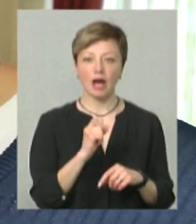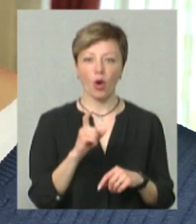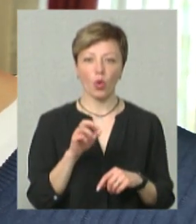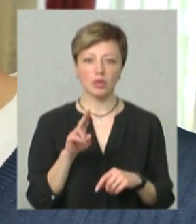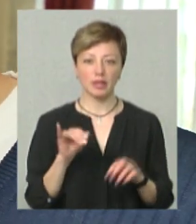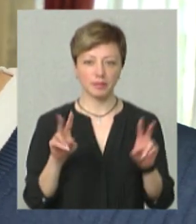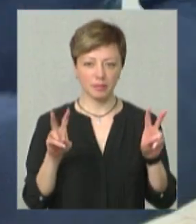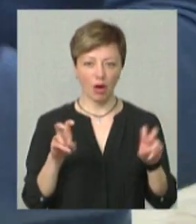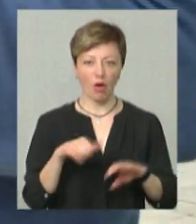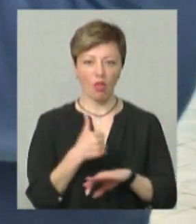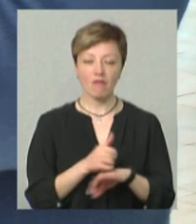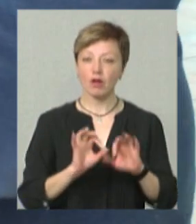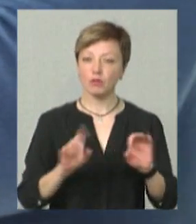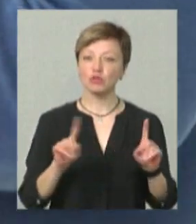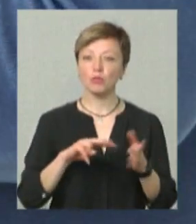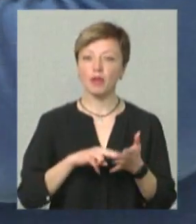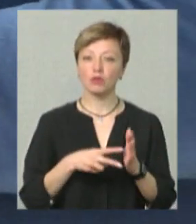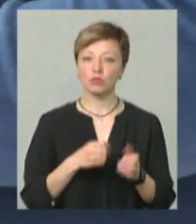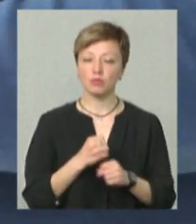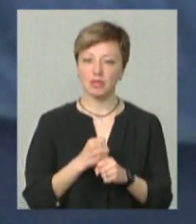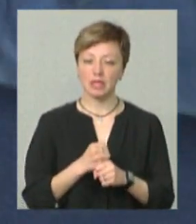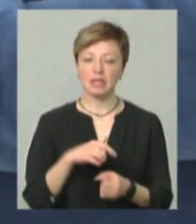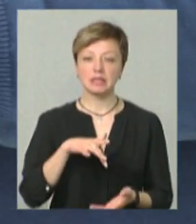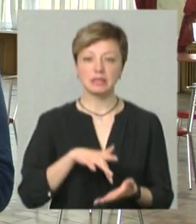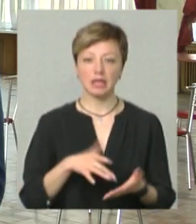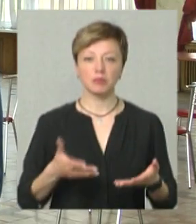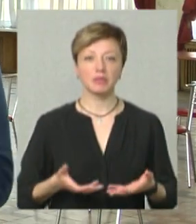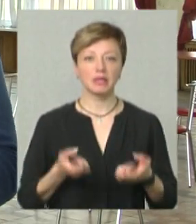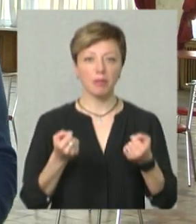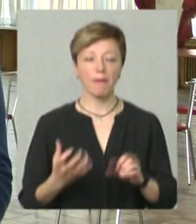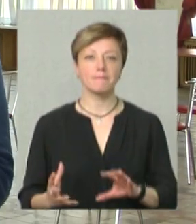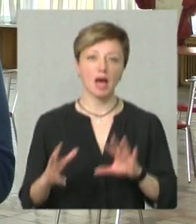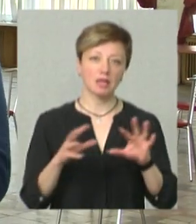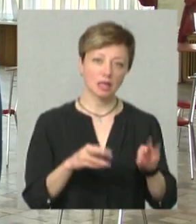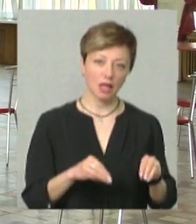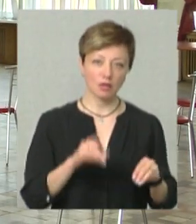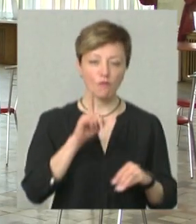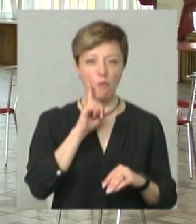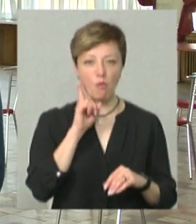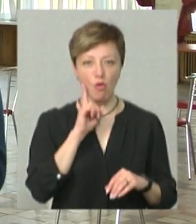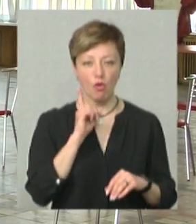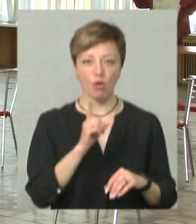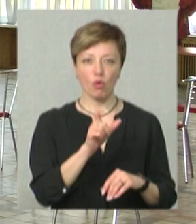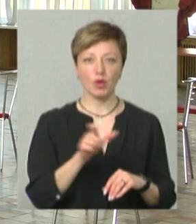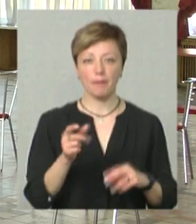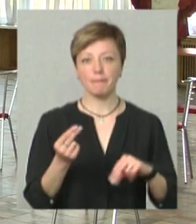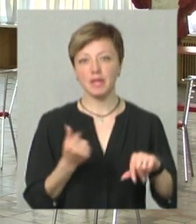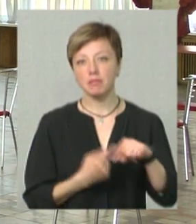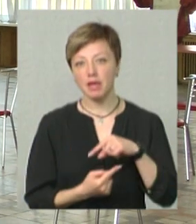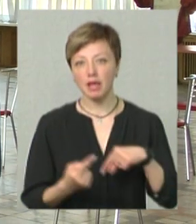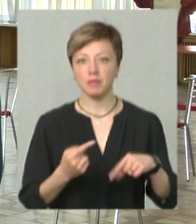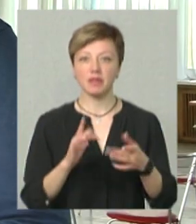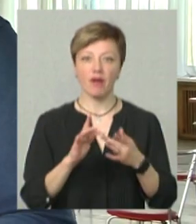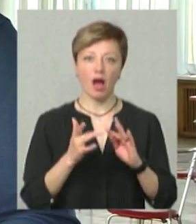Юрій Давиденко розповідає, що планують робити. Центр підтримки переселенців, молоді, підприємців, ай-ті,